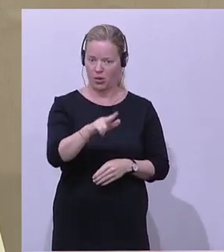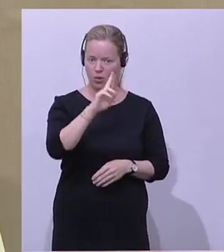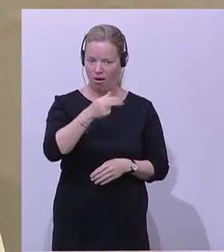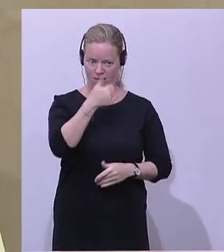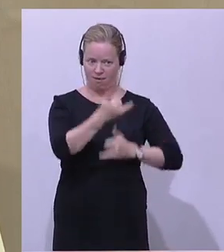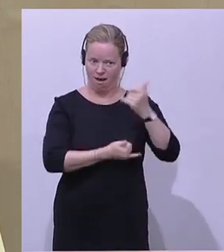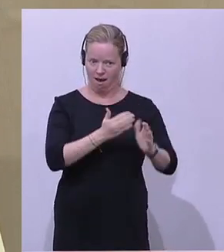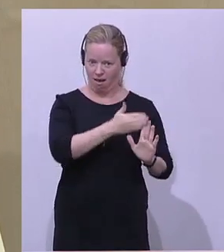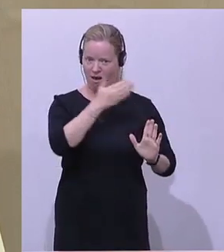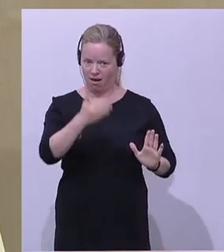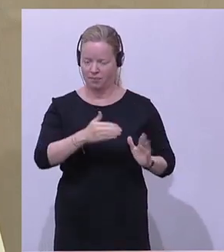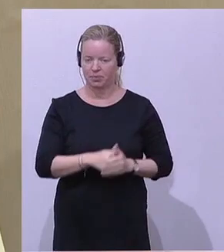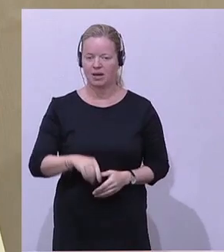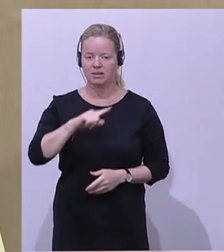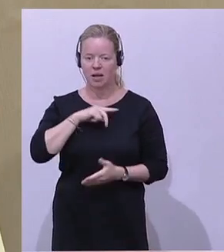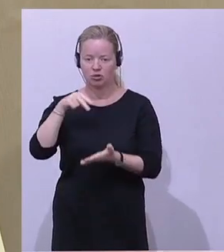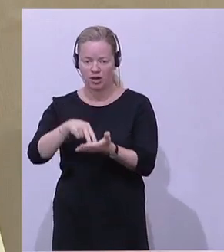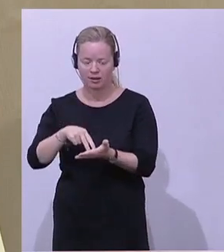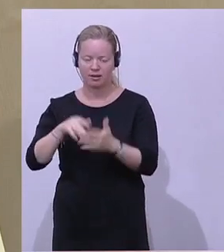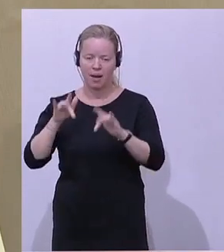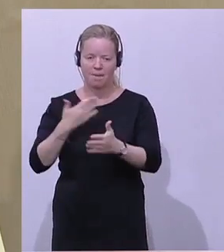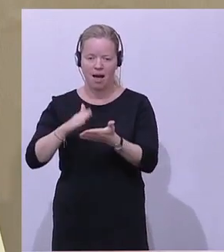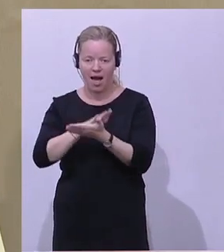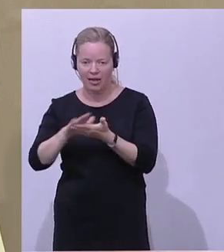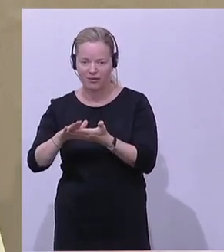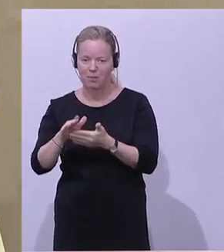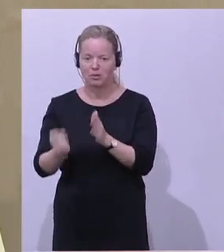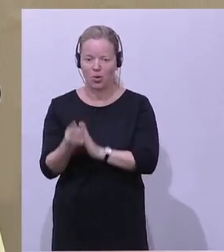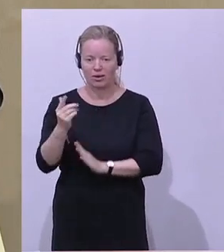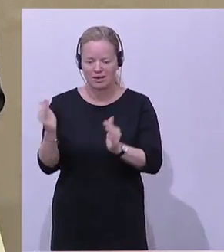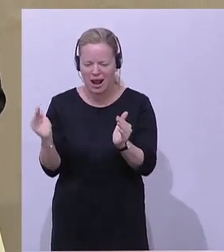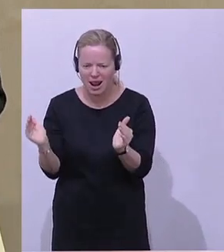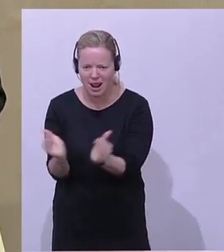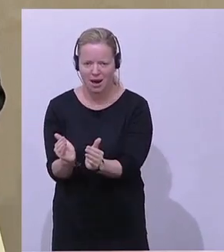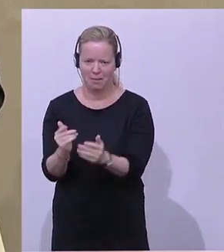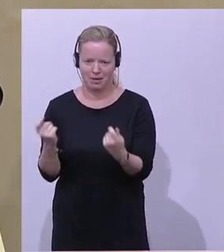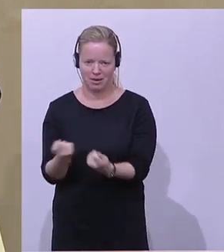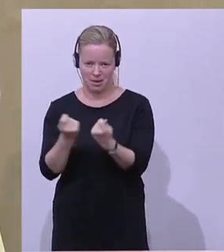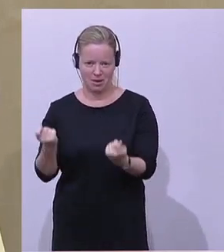Für die Selbstständigen haben wir schon gehört, viele Vereinfachungen für kleine Betriebe, Kleinstbetriebe.